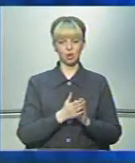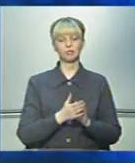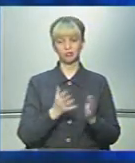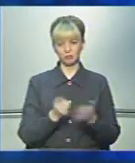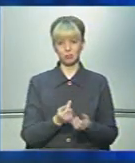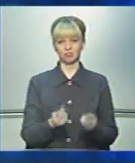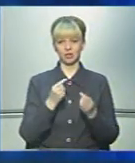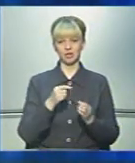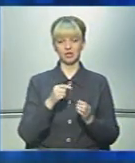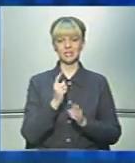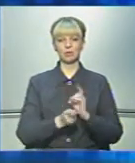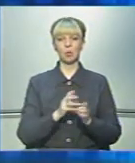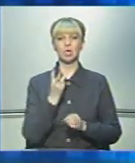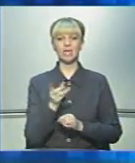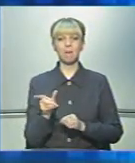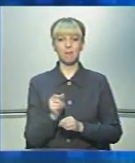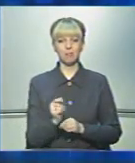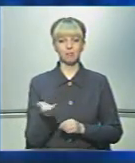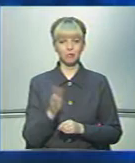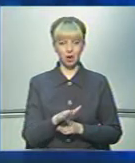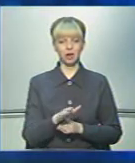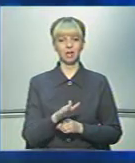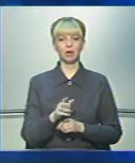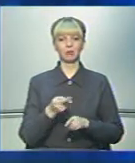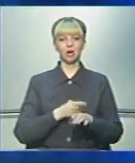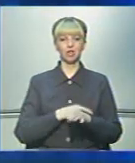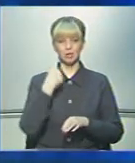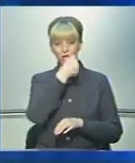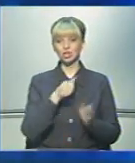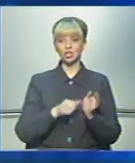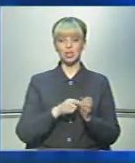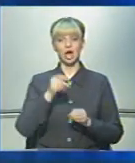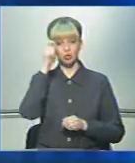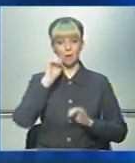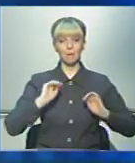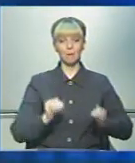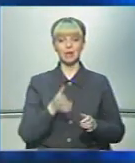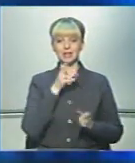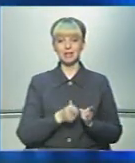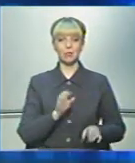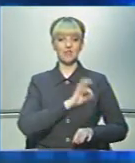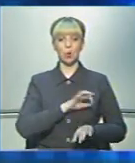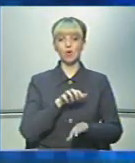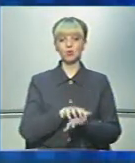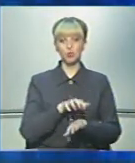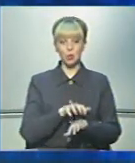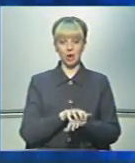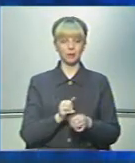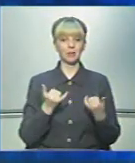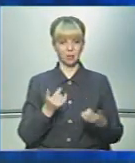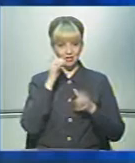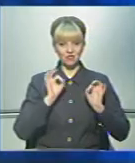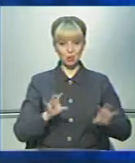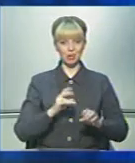суттєвих змін. Було три пари панчів, на рік стало шість. Для чоловіків зменшили термін використання взуття. А тепер